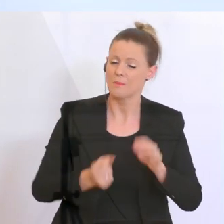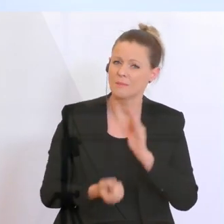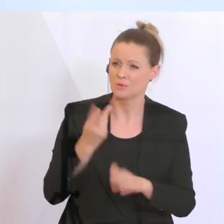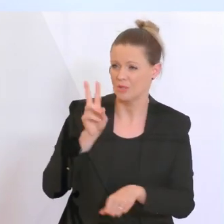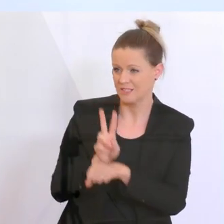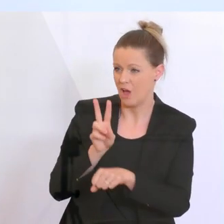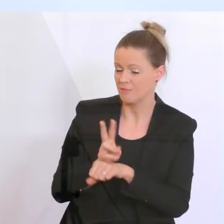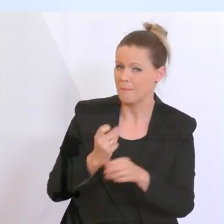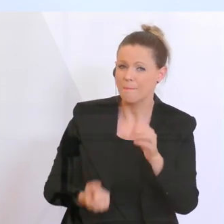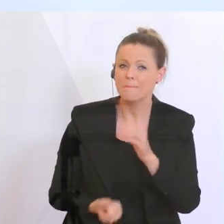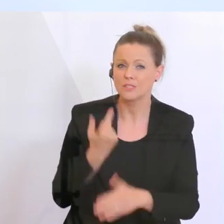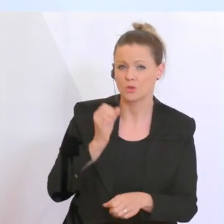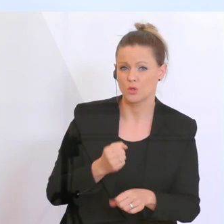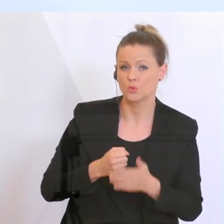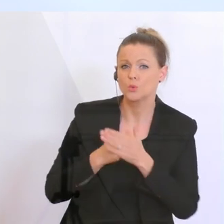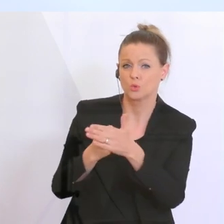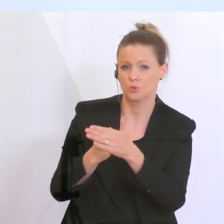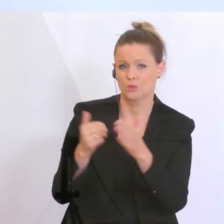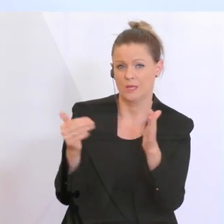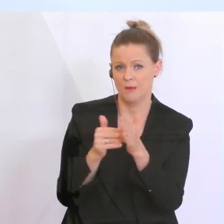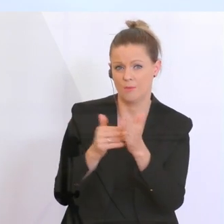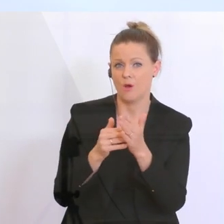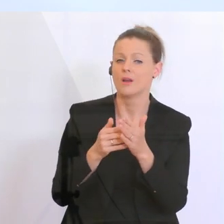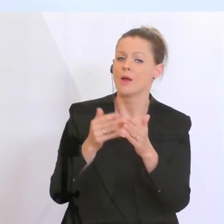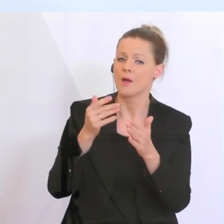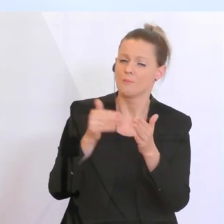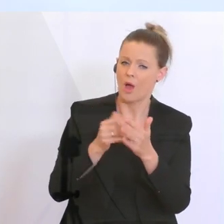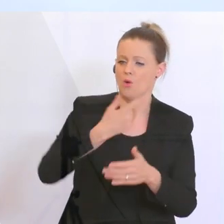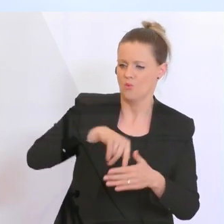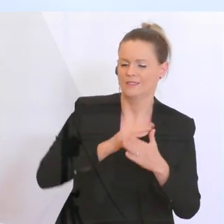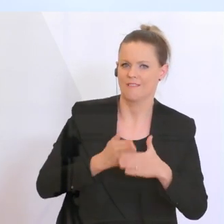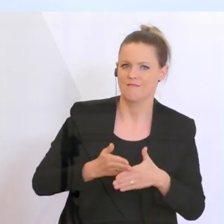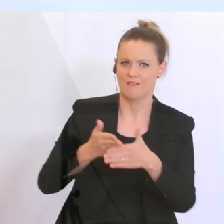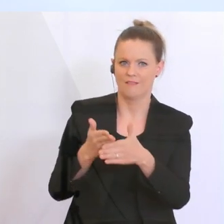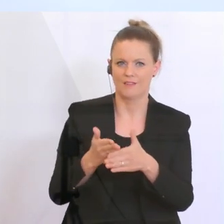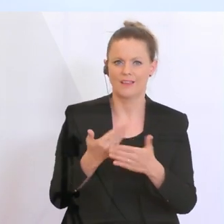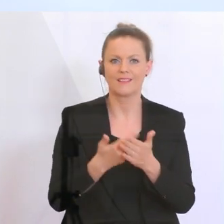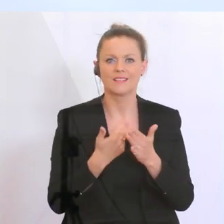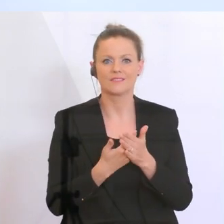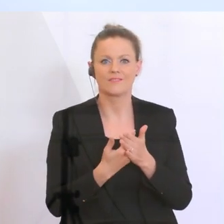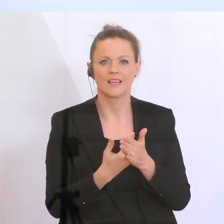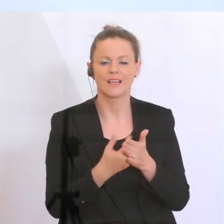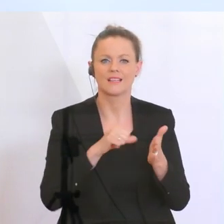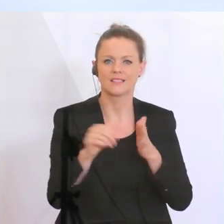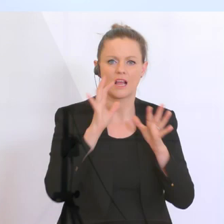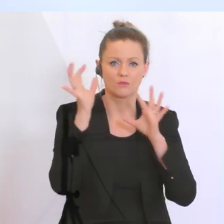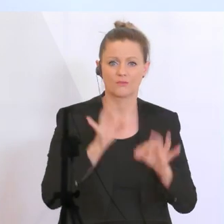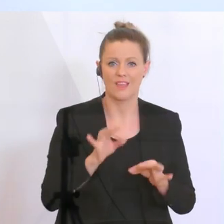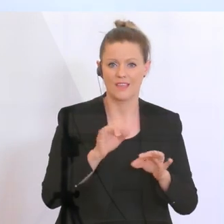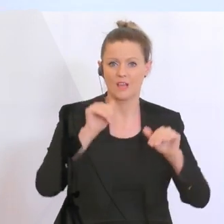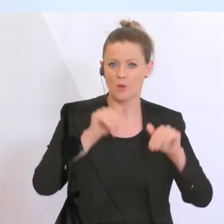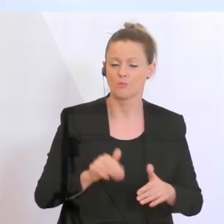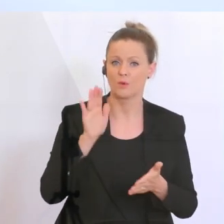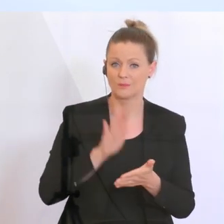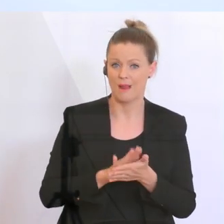müssen wir besonders unterstützen und sie brauchen auch unsere Hilfe. Das heißt Liquidität rasch zur Verfügung zu stellen